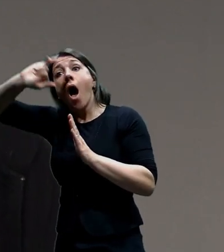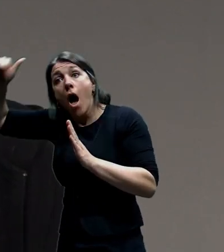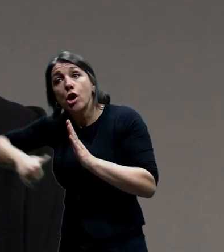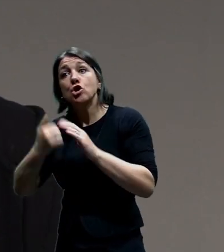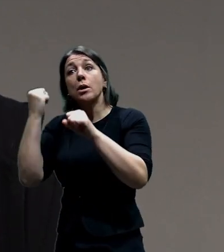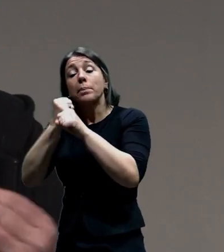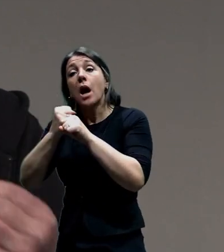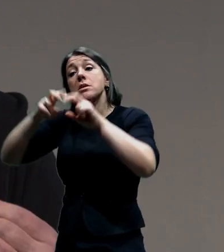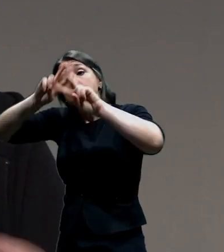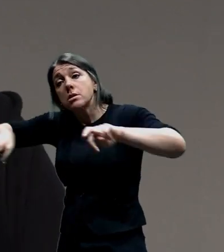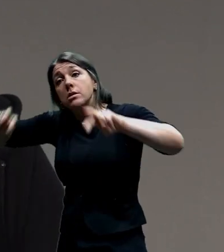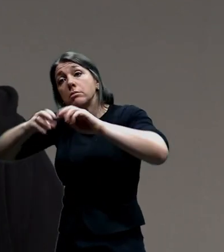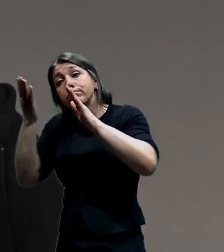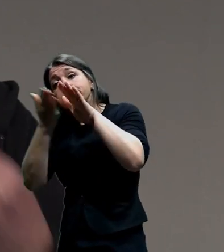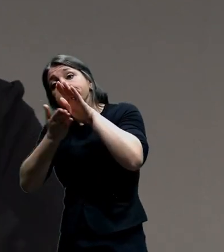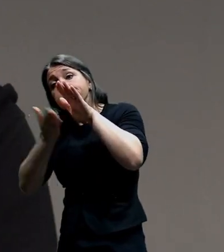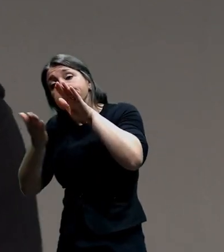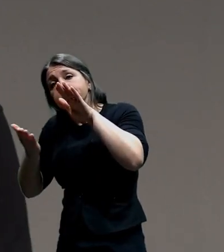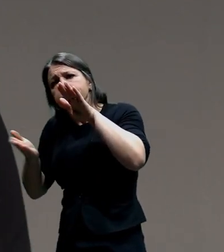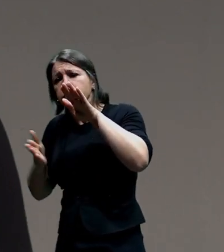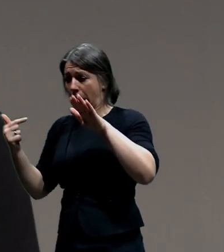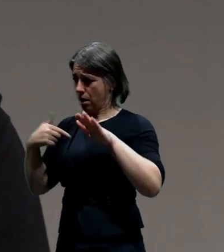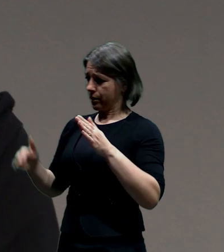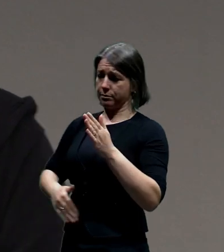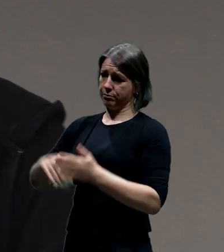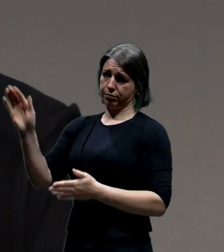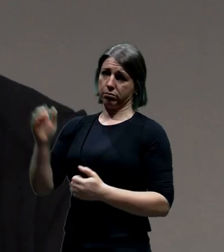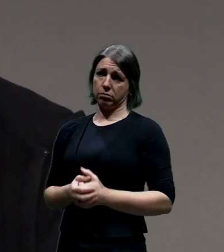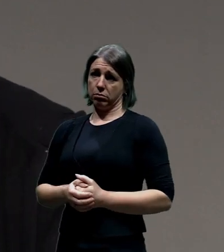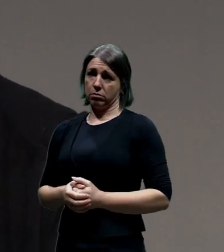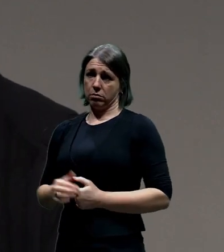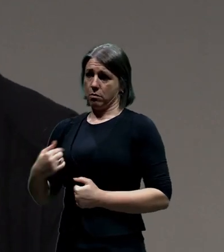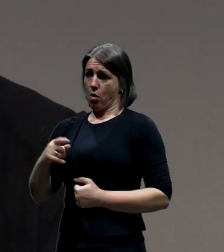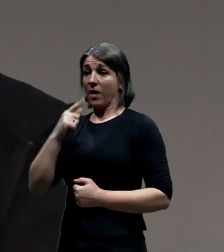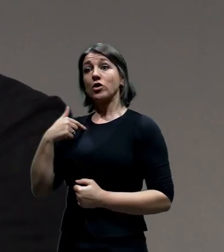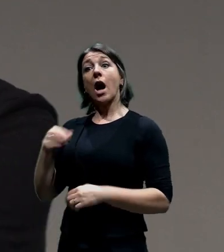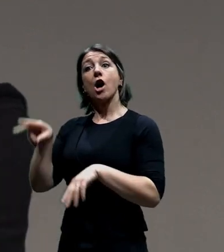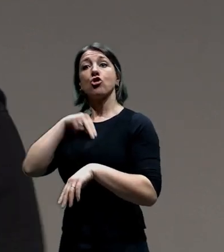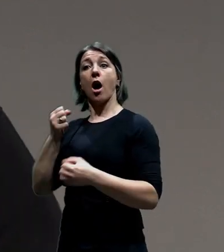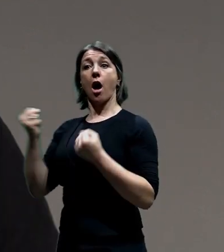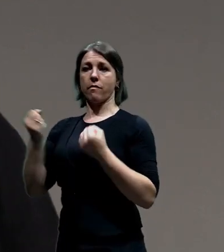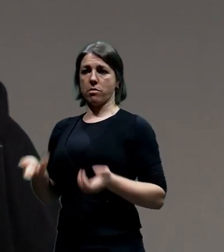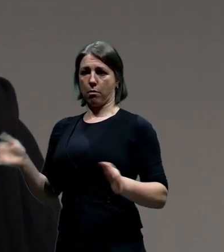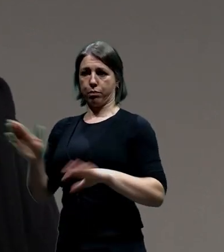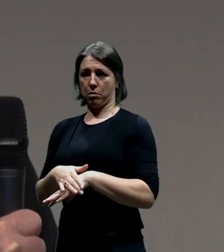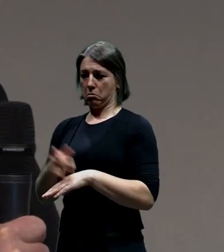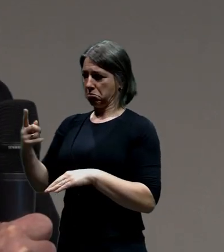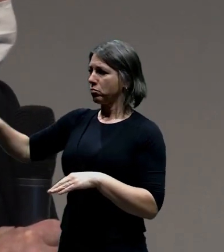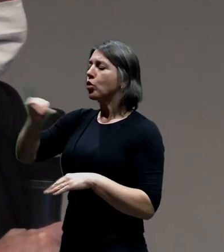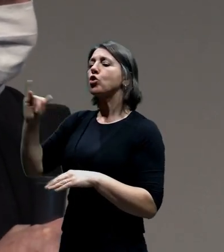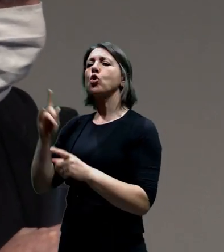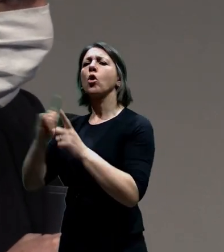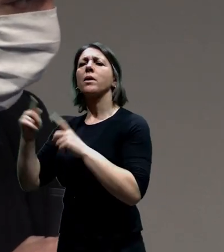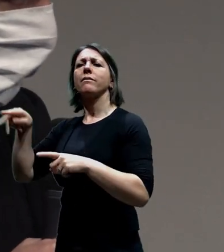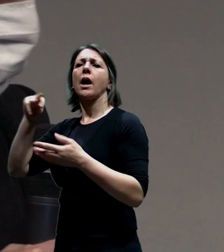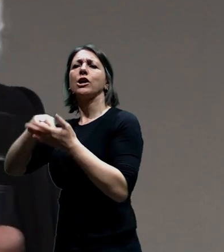promiňte, nedělal. A o tom to je, vlastně jako já jsem třeba tomuhle procesu vůbec nevelel. Tady vlastně si veleli dopravní inženýře a zástupci